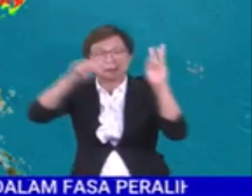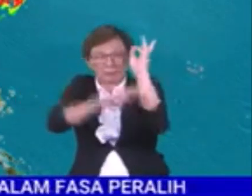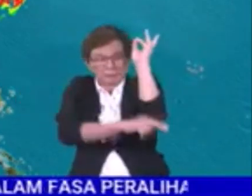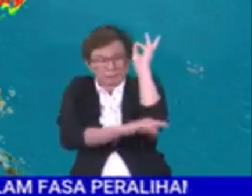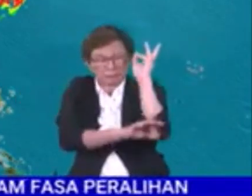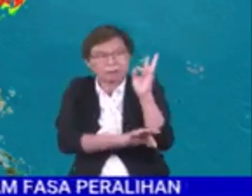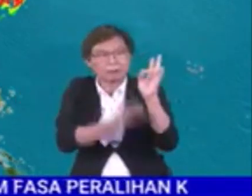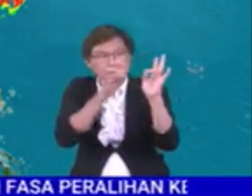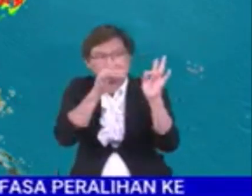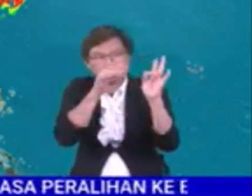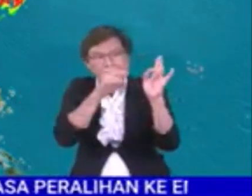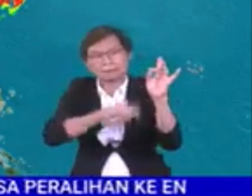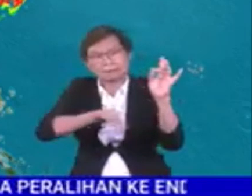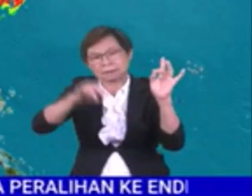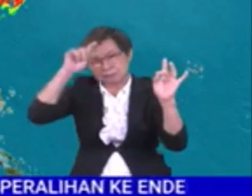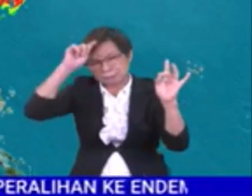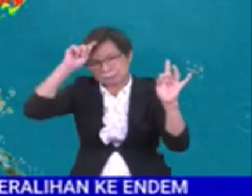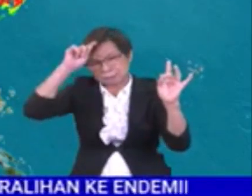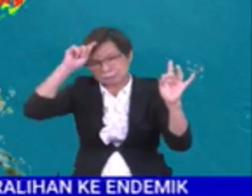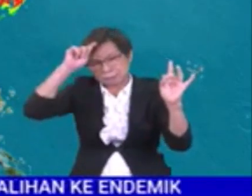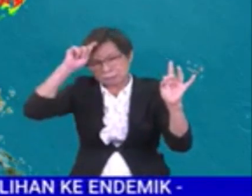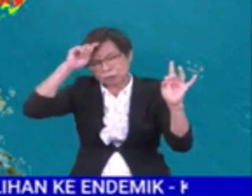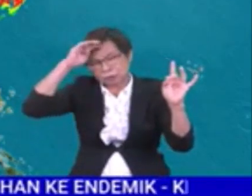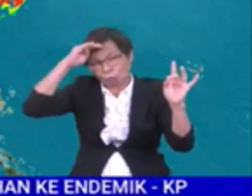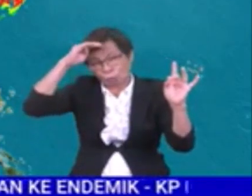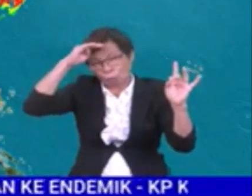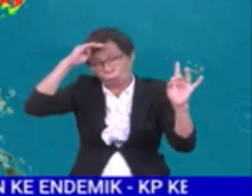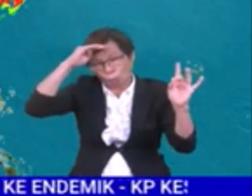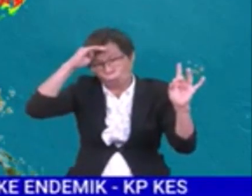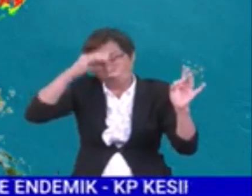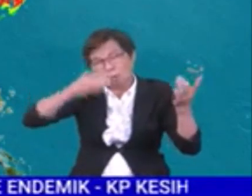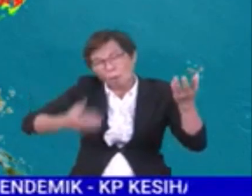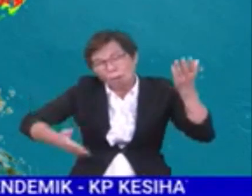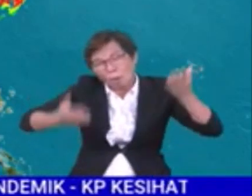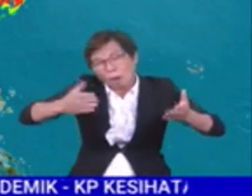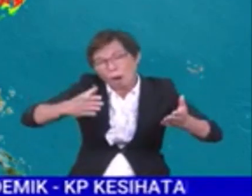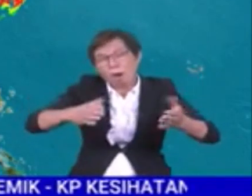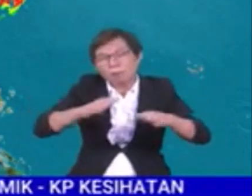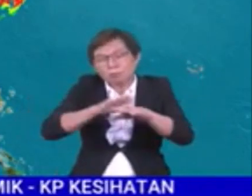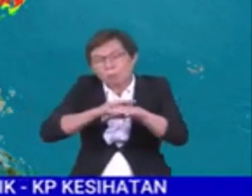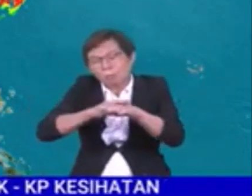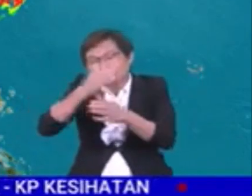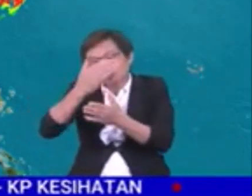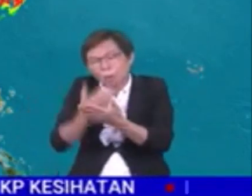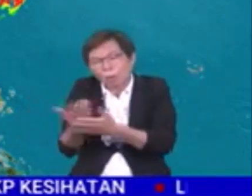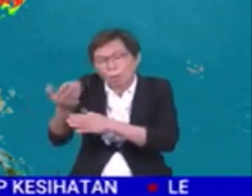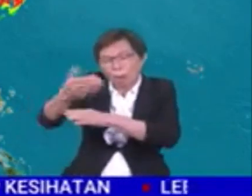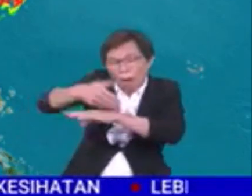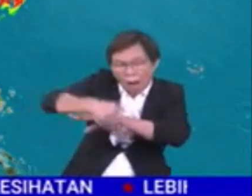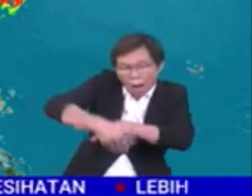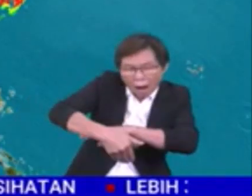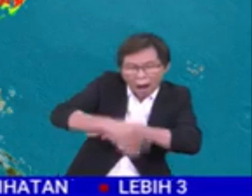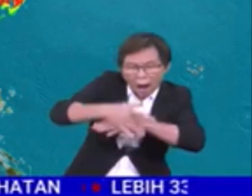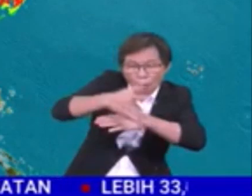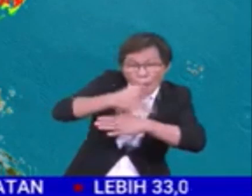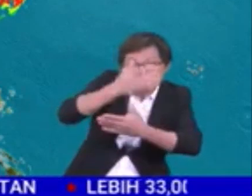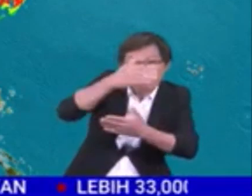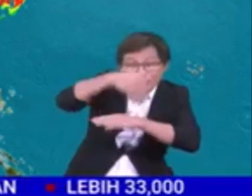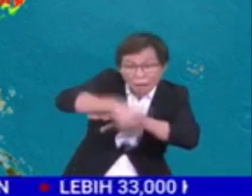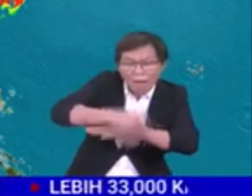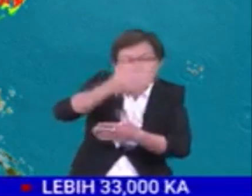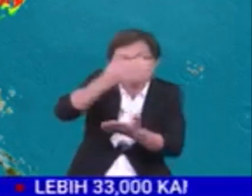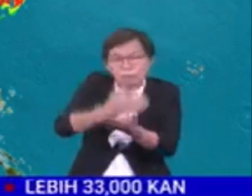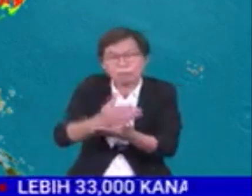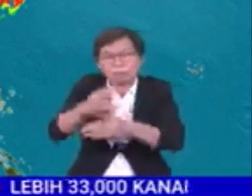Negeri Sembilan, Melaka dan juga di negeri Johor. Dan ianya dijangka akan beransur-reda menjelang ke awal malam nanti.